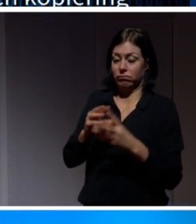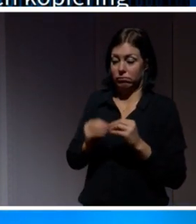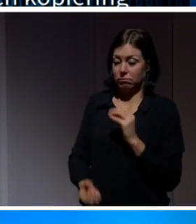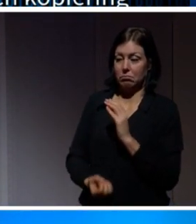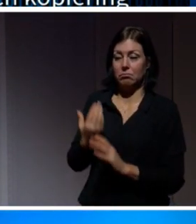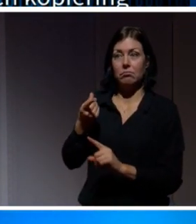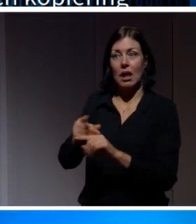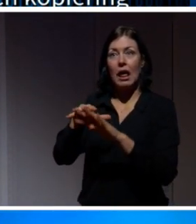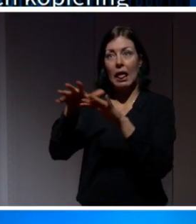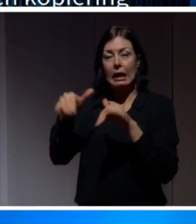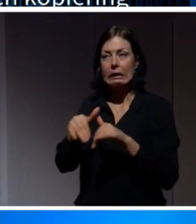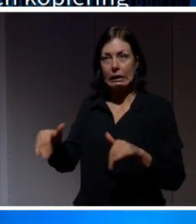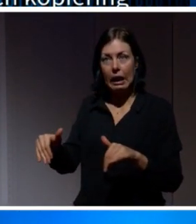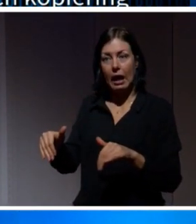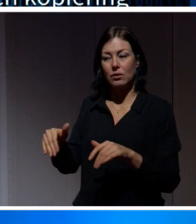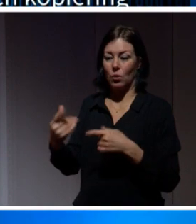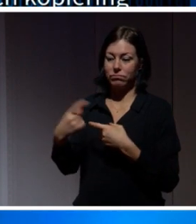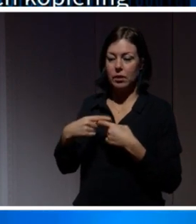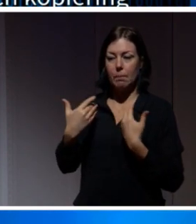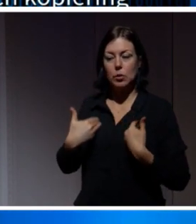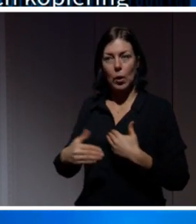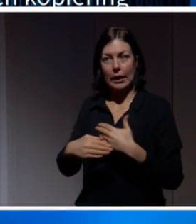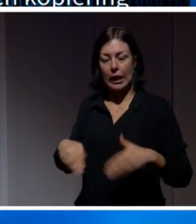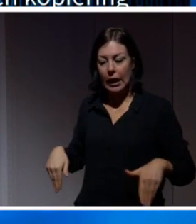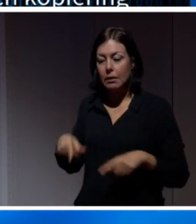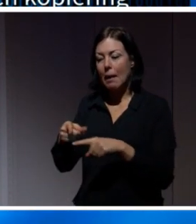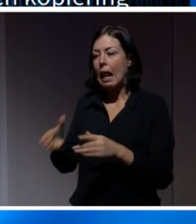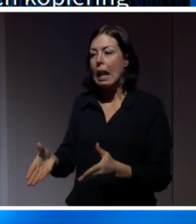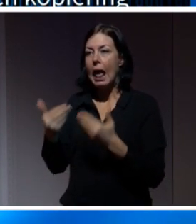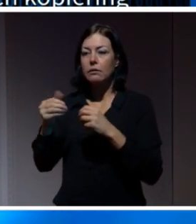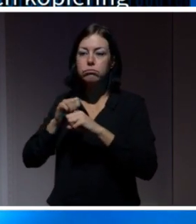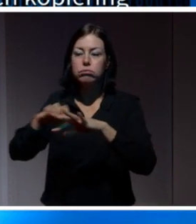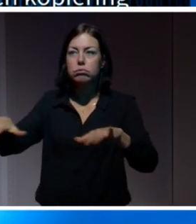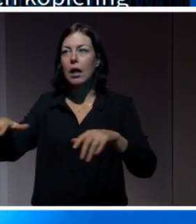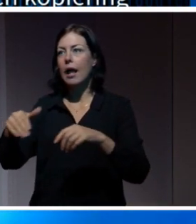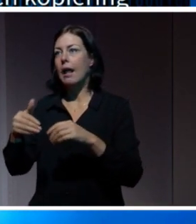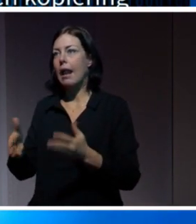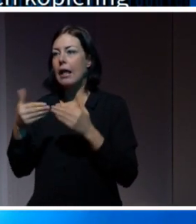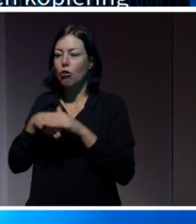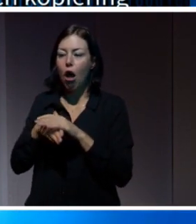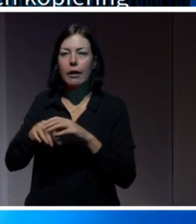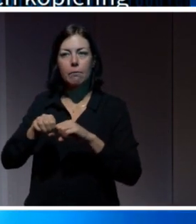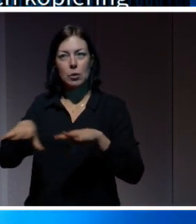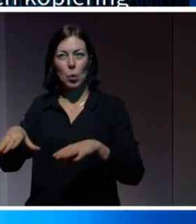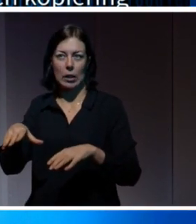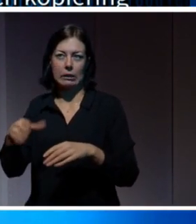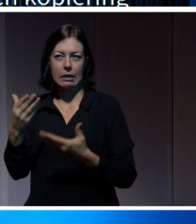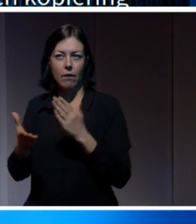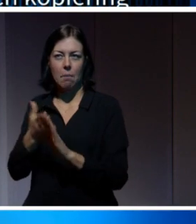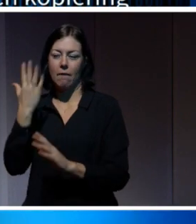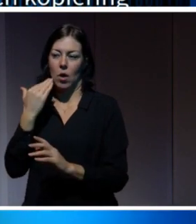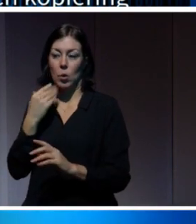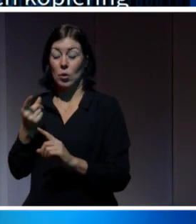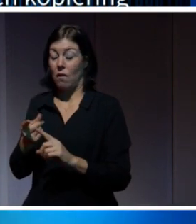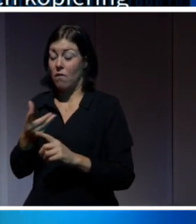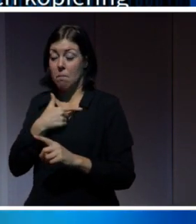att nå många samtidigt. Det är lätt att lagra och kopiera information väldigt enkelt jämfört med hur det var förut. Vi pratar om enorma